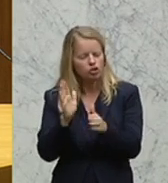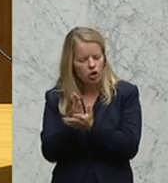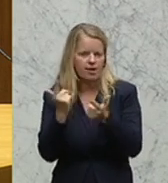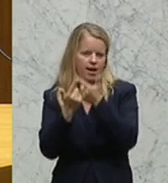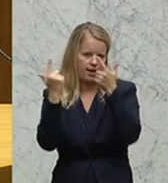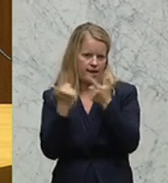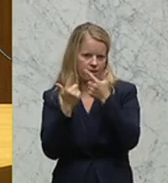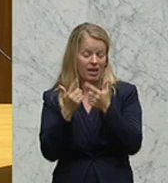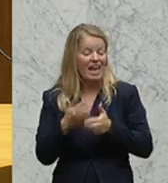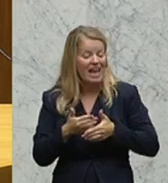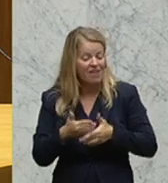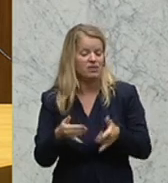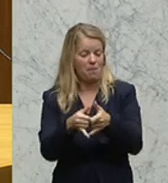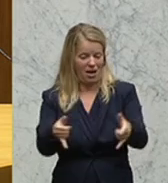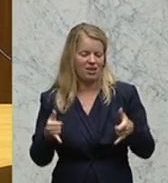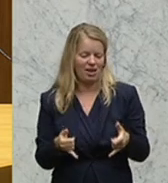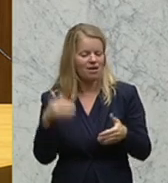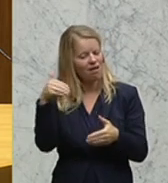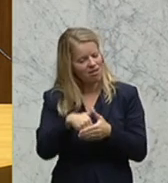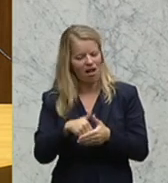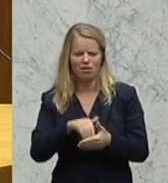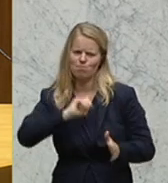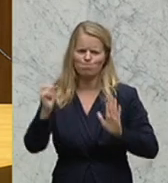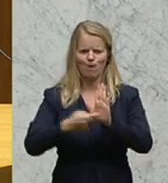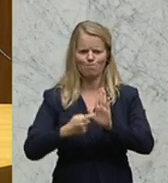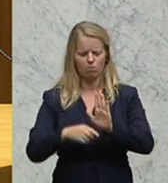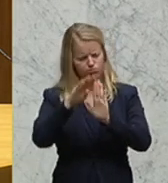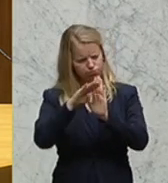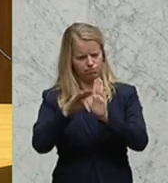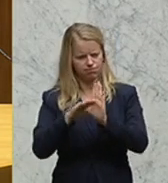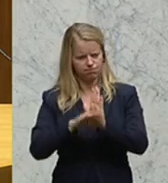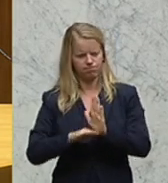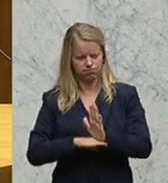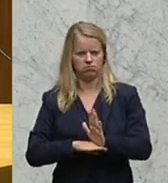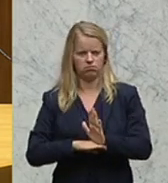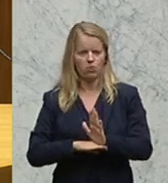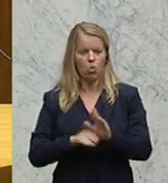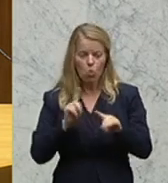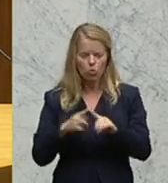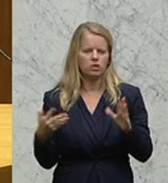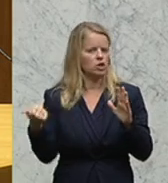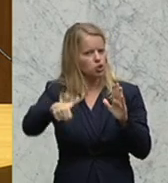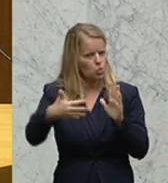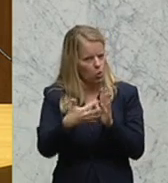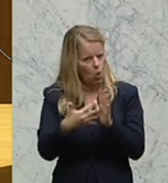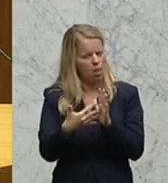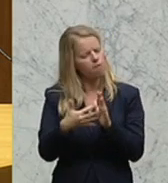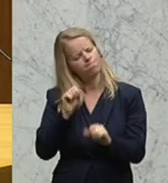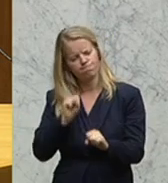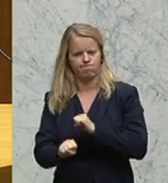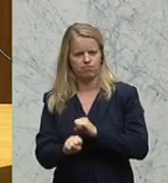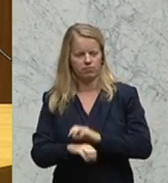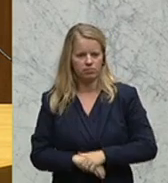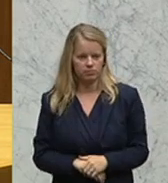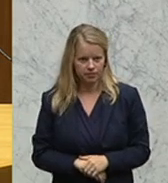ein Hilfspaket mit sehr strengen Auflagen und in der Folge sehr strengen Kontrollen. Auch bereits heute diskutiert die